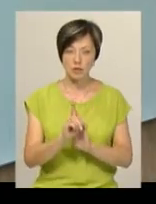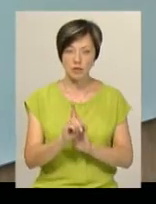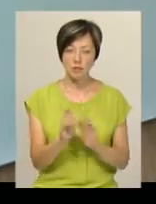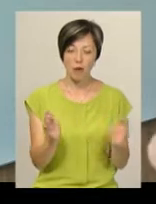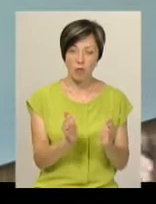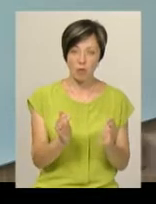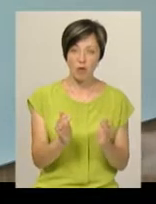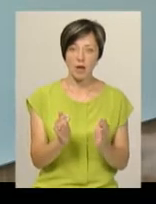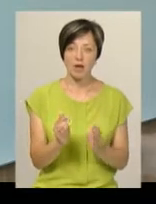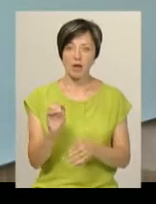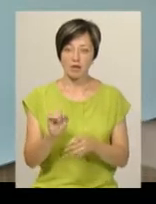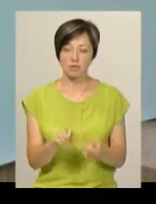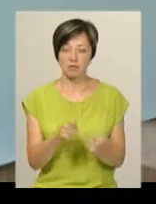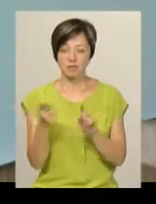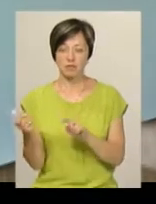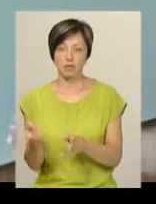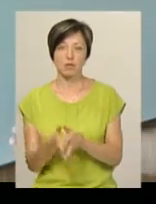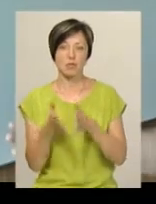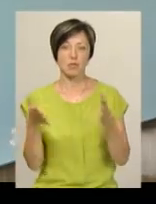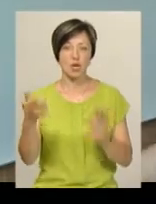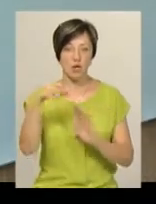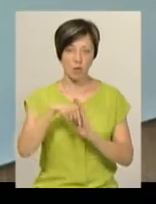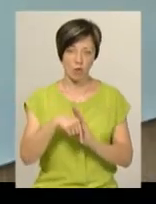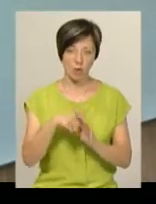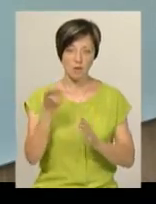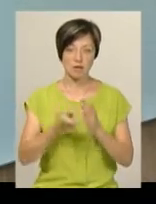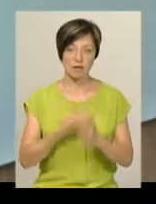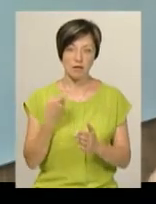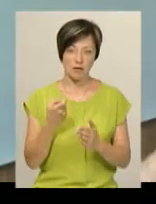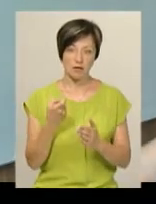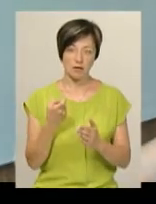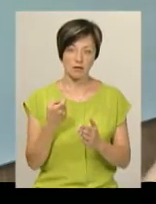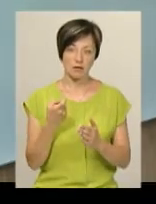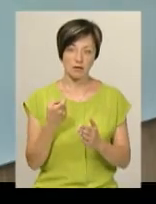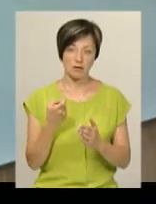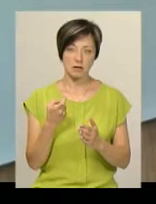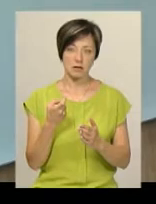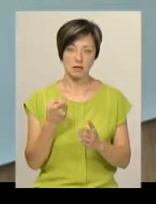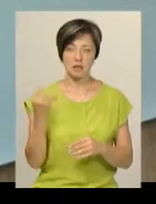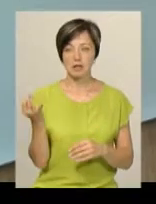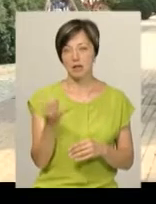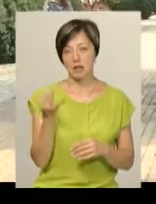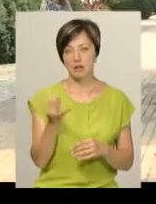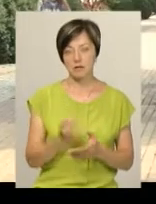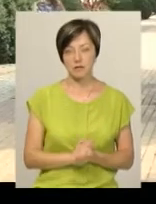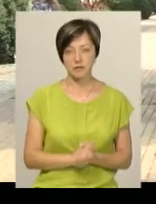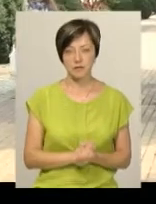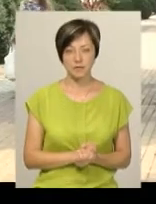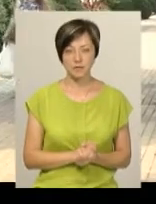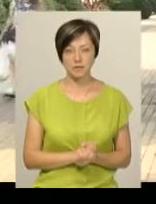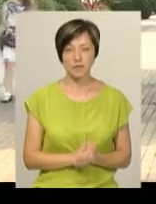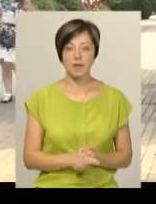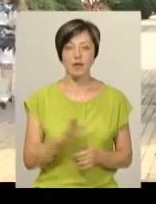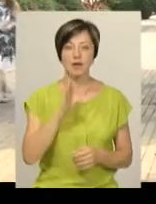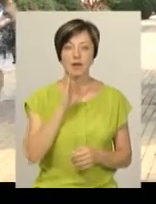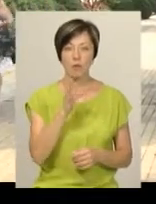малого і призводити вже до більш глибоких, пізнавальних поглиблення їхніх інтересів. Оля Усова – мама